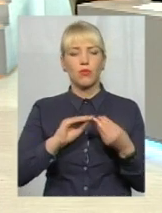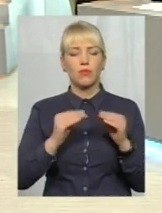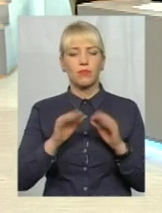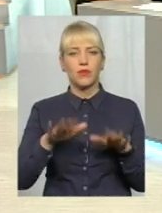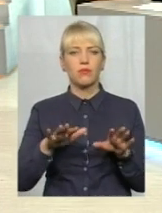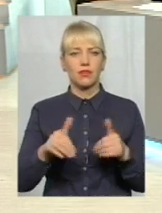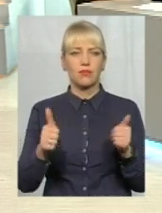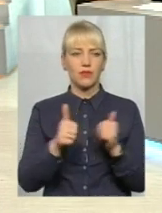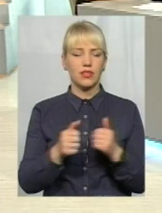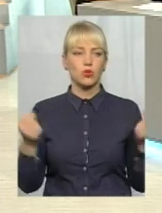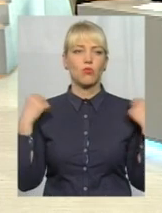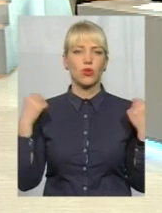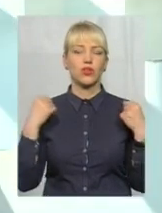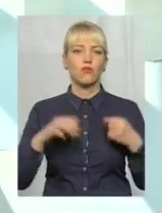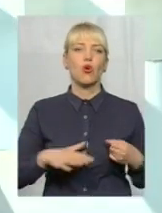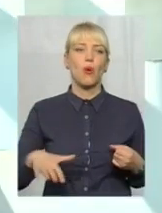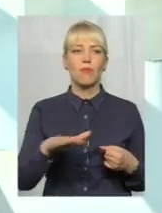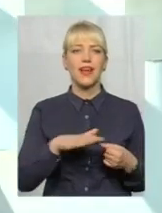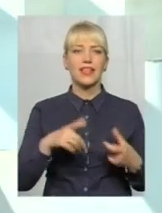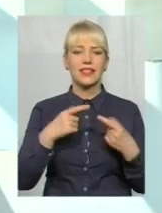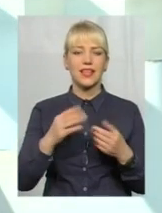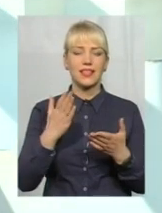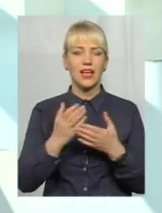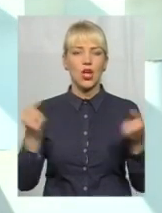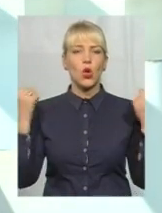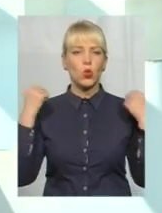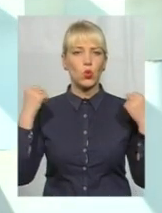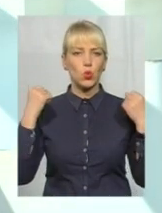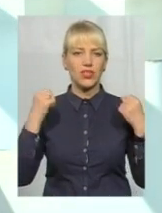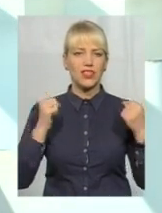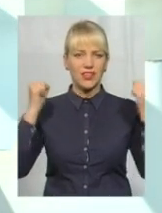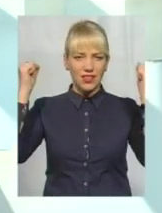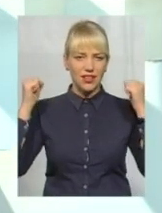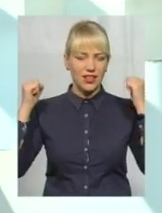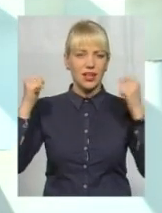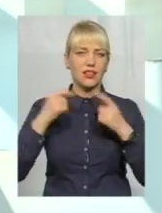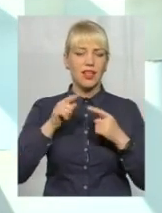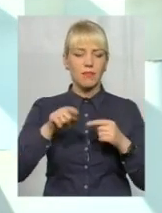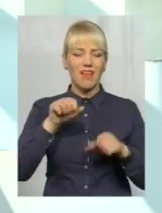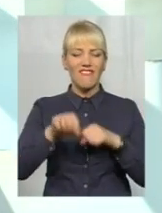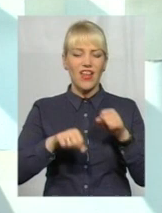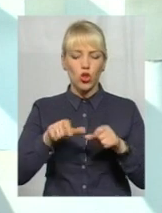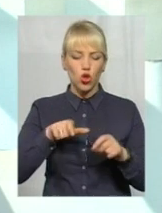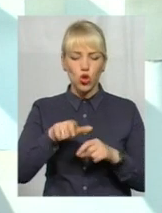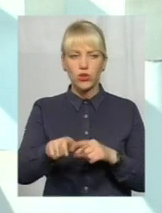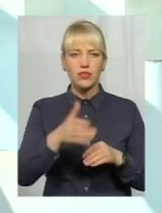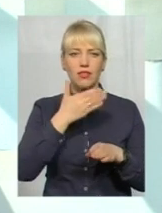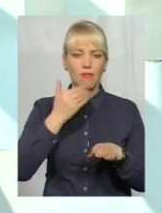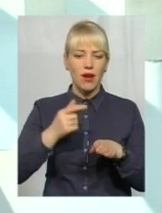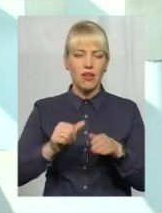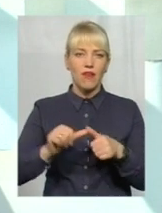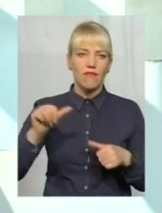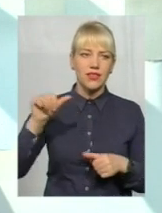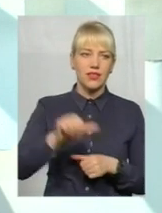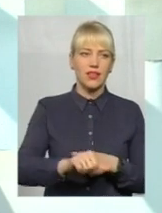Зокрема, біля спортивного майданчику, там, де стоять турніки, там велодоріжка ніяк не відділена від площадки. Тому там